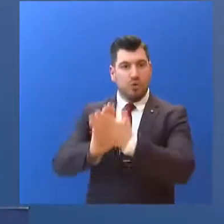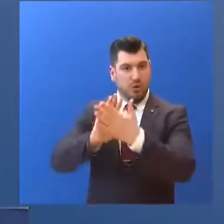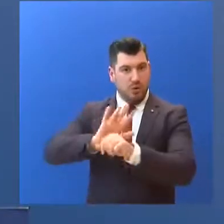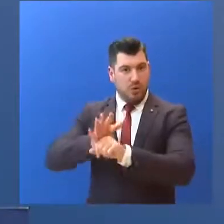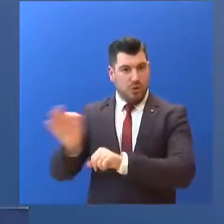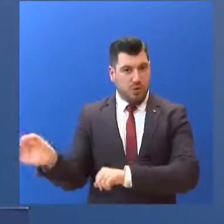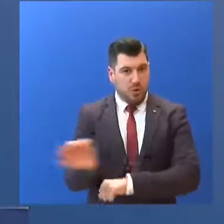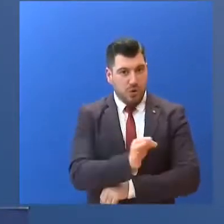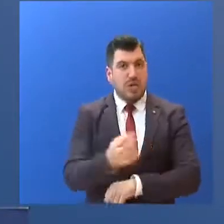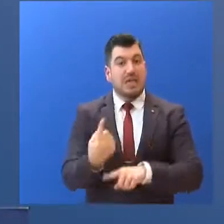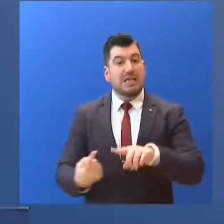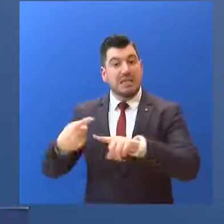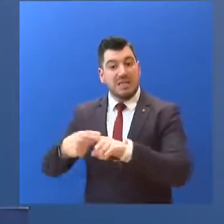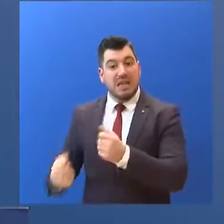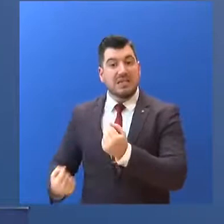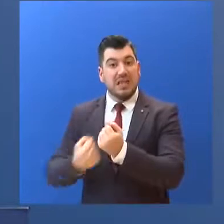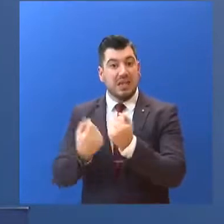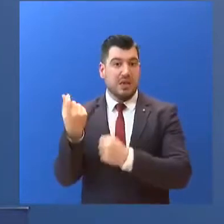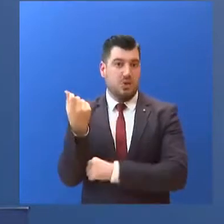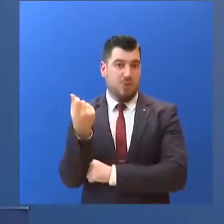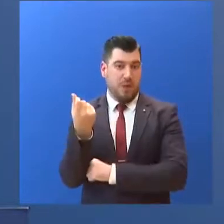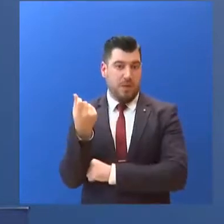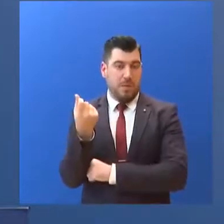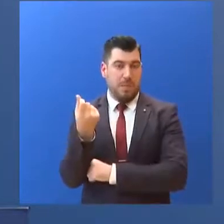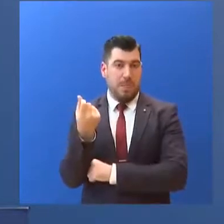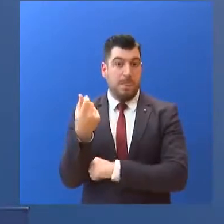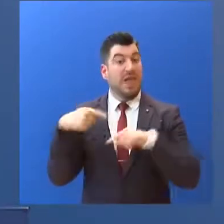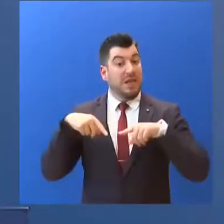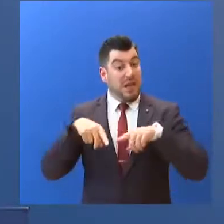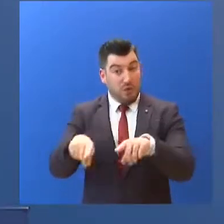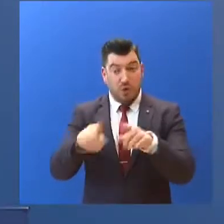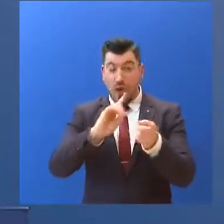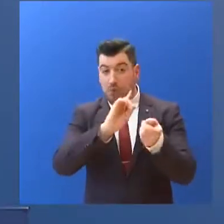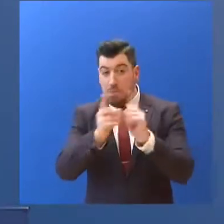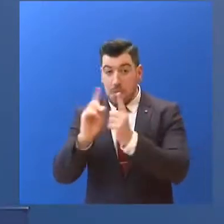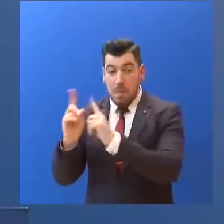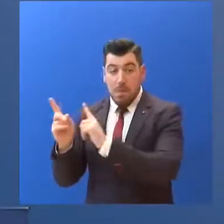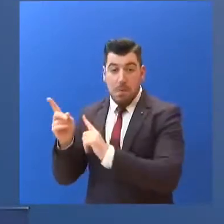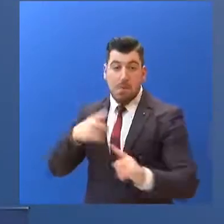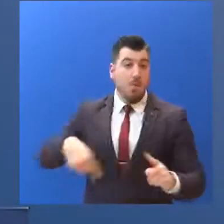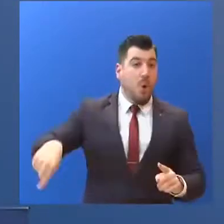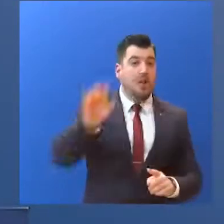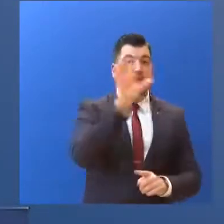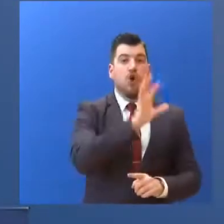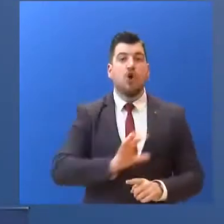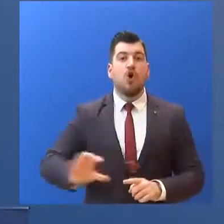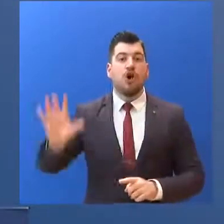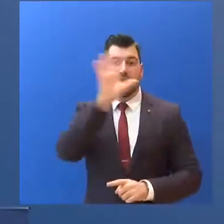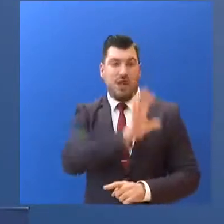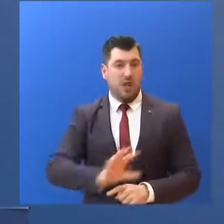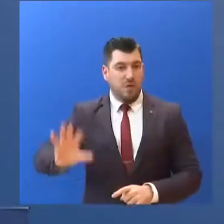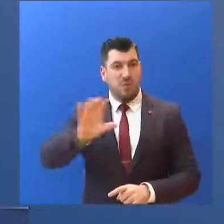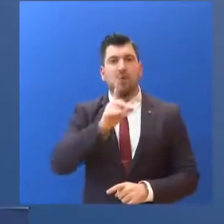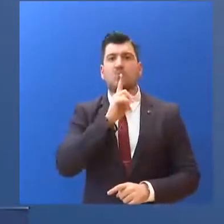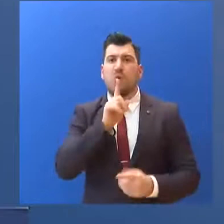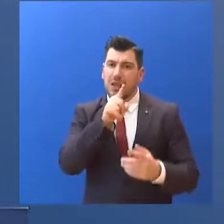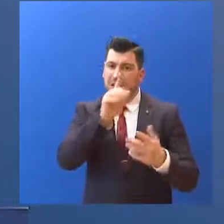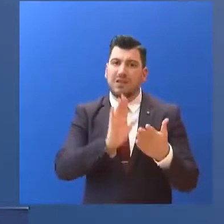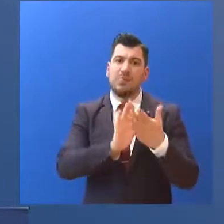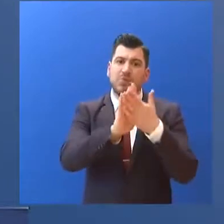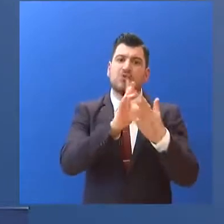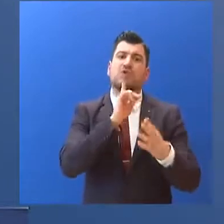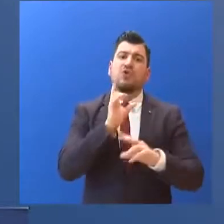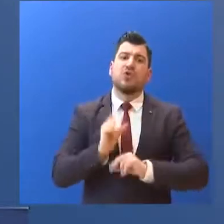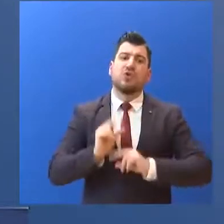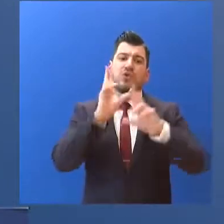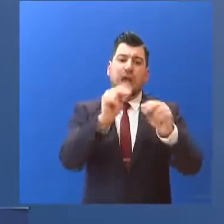τη στήριξη της οικονομίας της. Ταυτόχρονα είναι σε συντονισμό με τις υπόλοιπες χώρες της Ευρωπαϊκής Ένωσης... που αντιμετωπίζουν και εκείνες τα